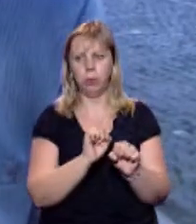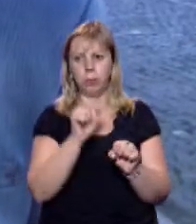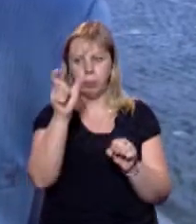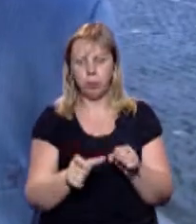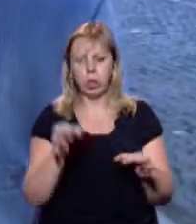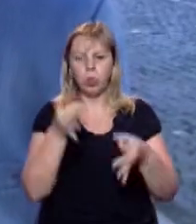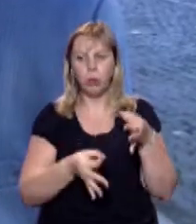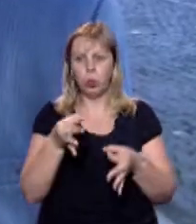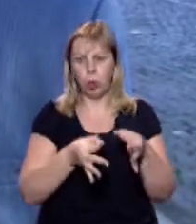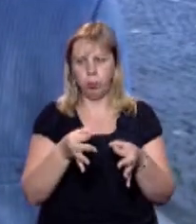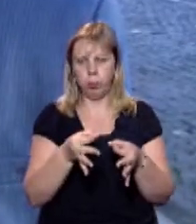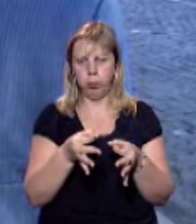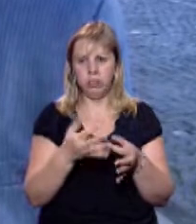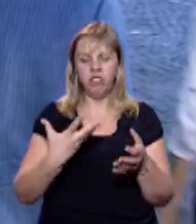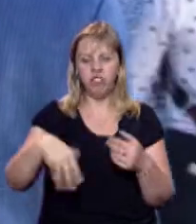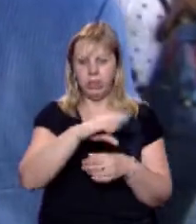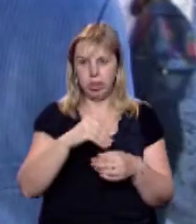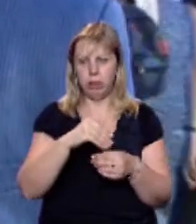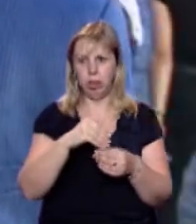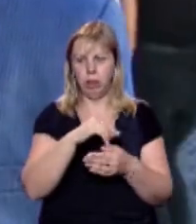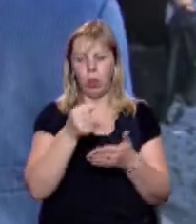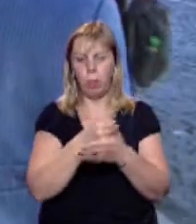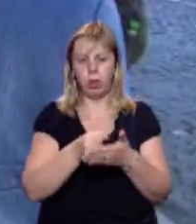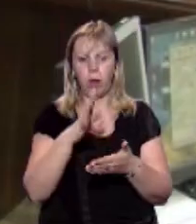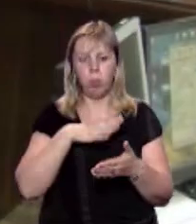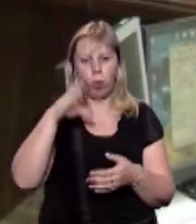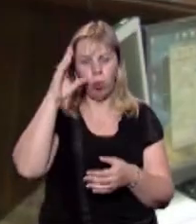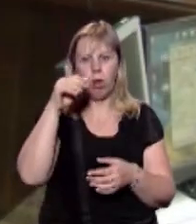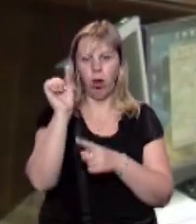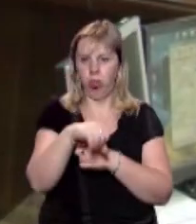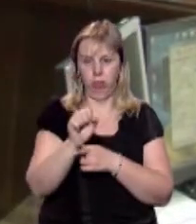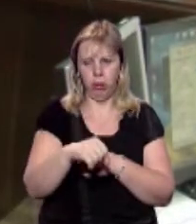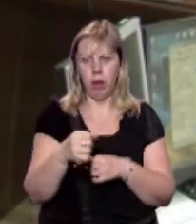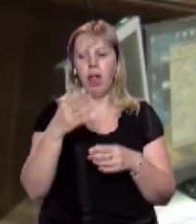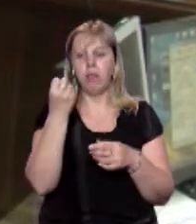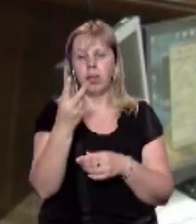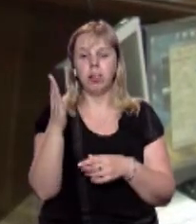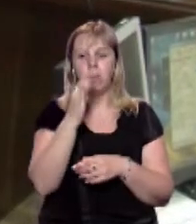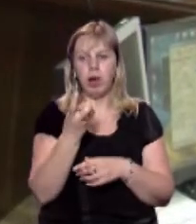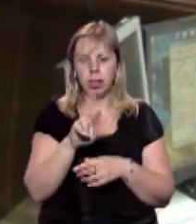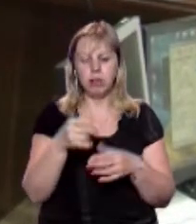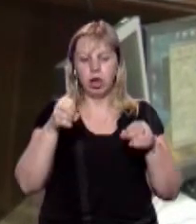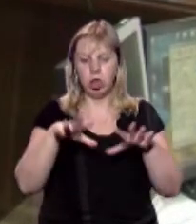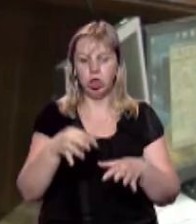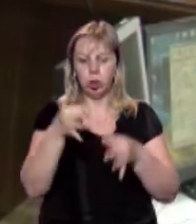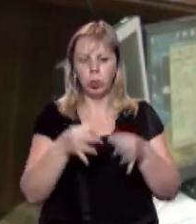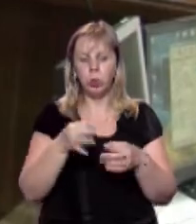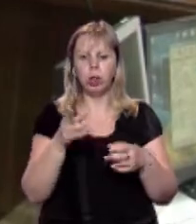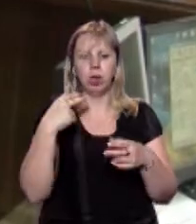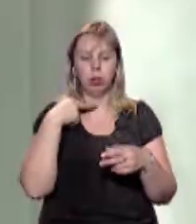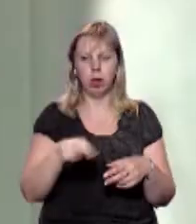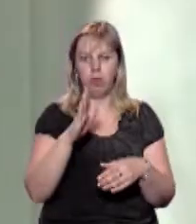Судом всі дані, питання були проігноровані. 12 вересня рішення суду про позбавлення